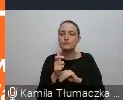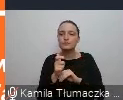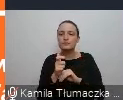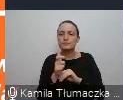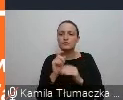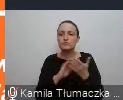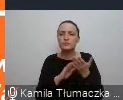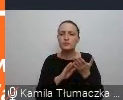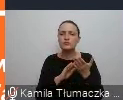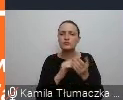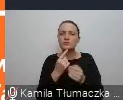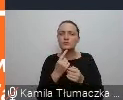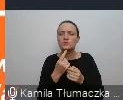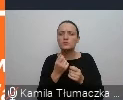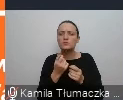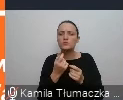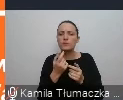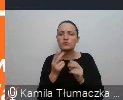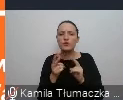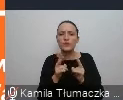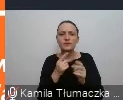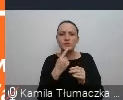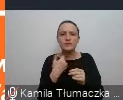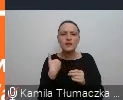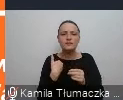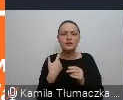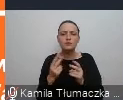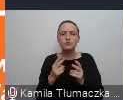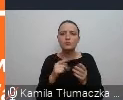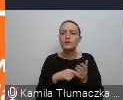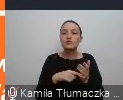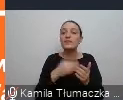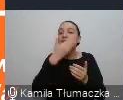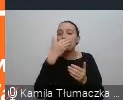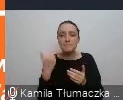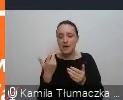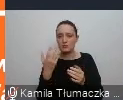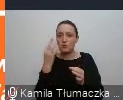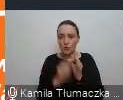przepraszam, będę tutaj na bieżąco tłumaczyła, że nie ma wciąż